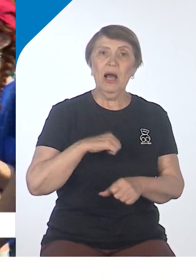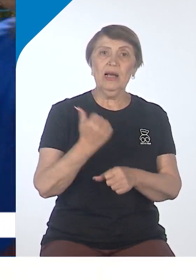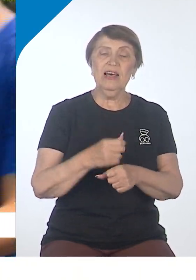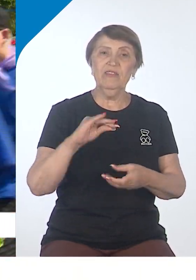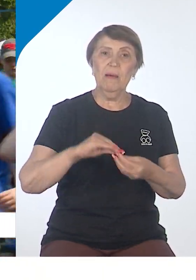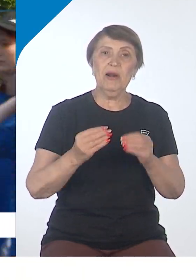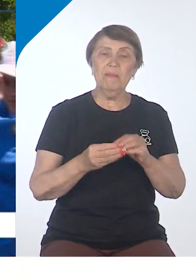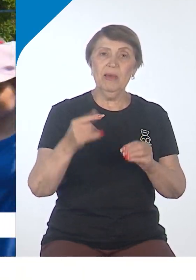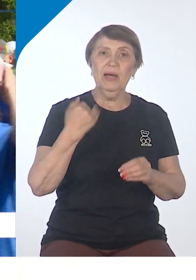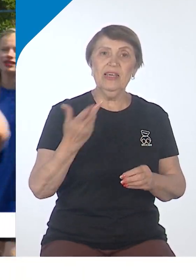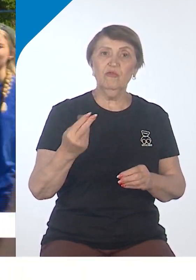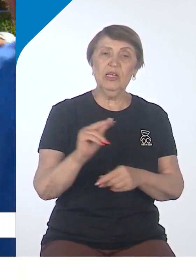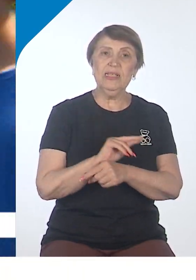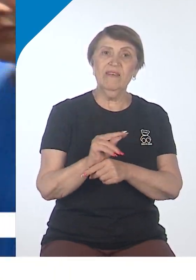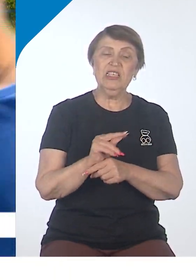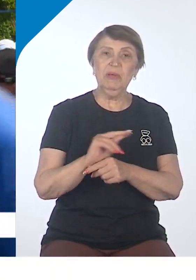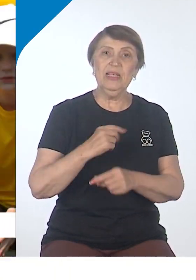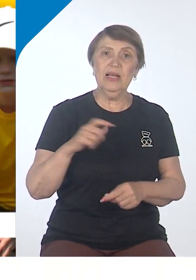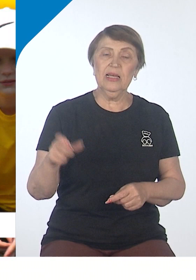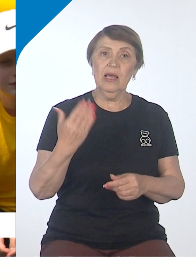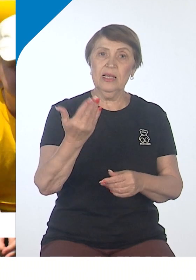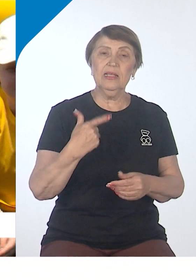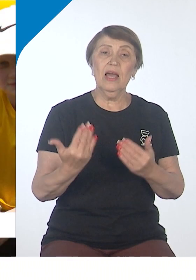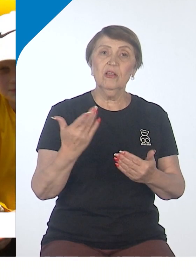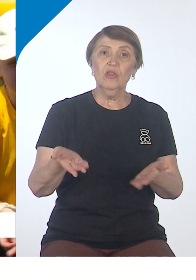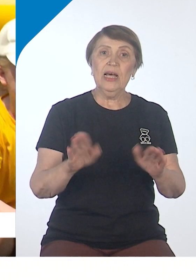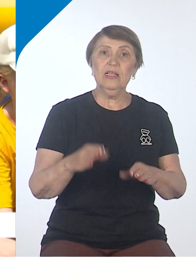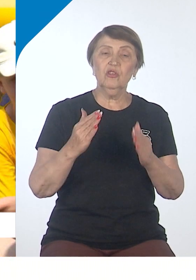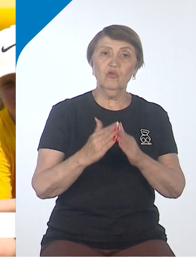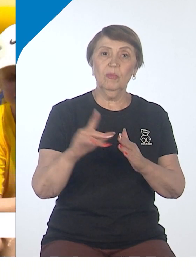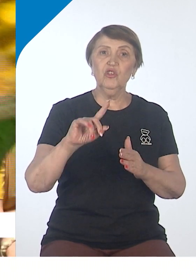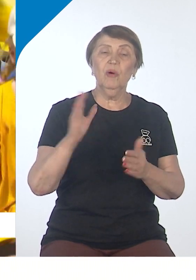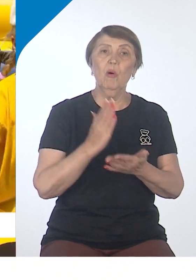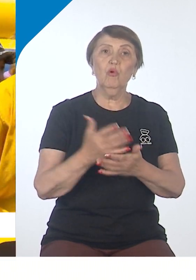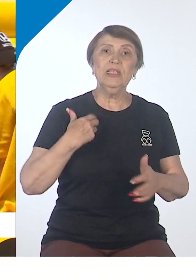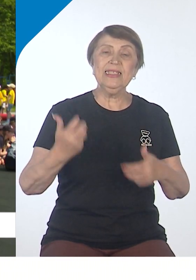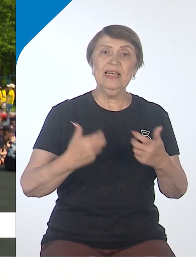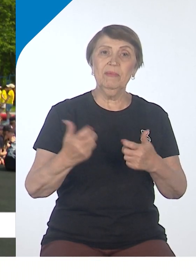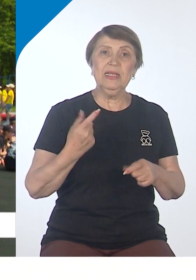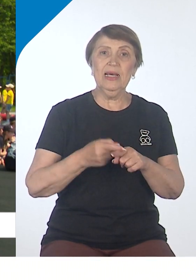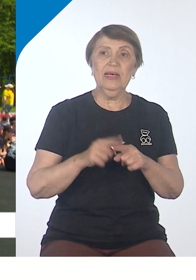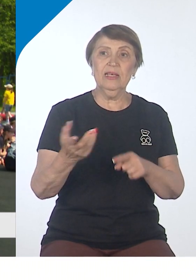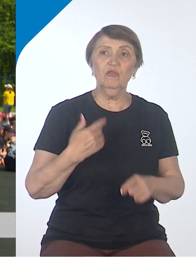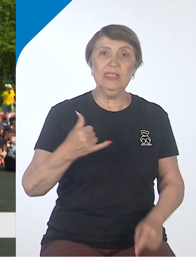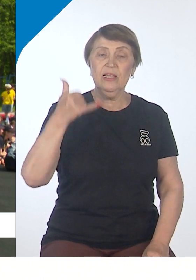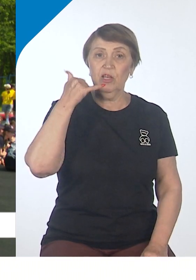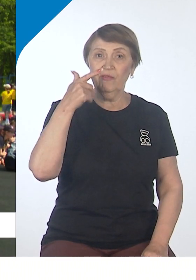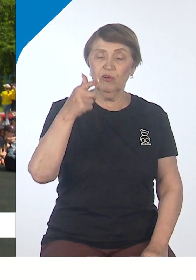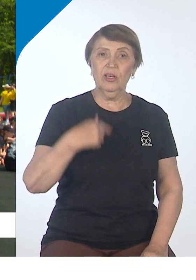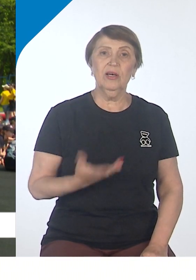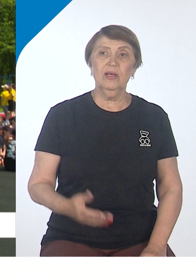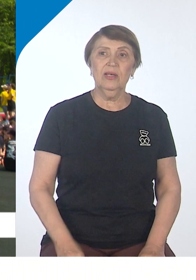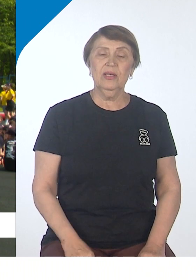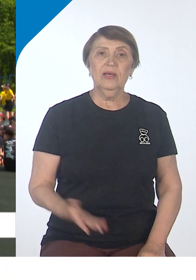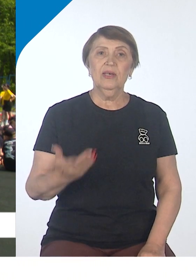и для воспитателей. Если она останется дома, он чем будет заниматься? Ну, наверное, только одним. Это гаджеты в руках. В мире детства